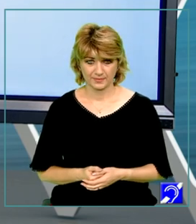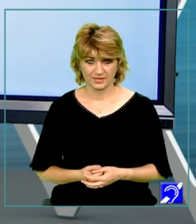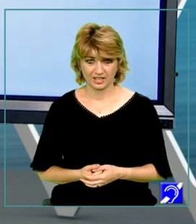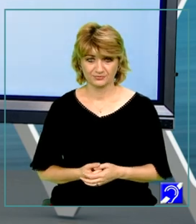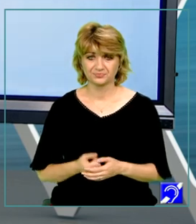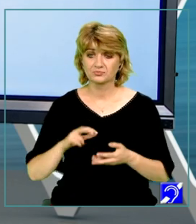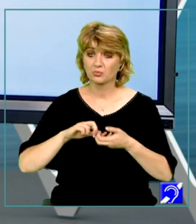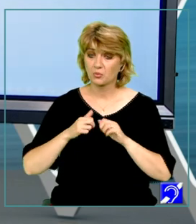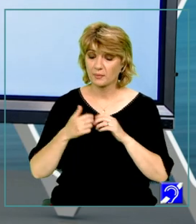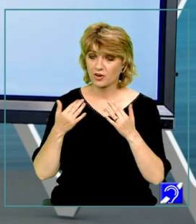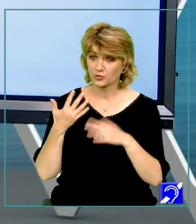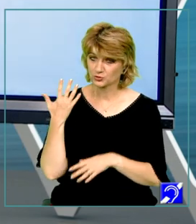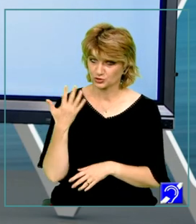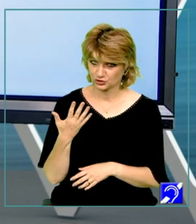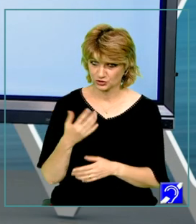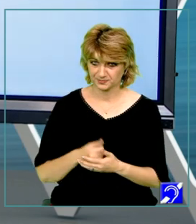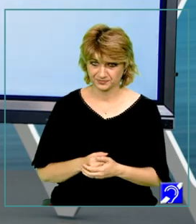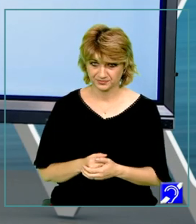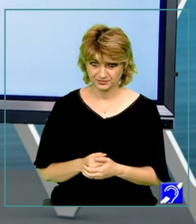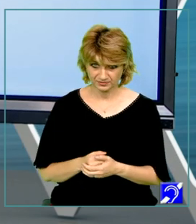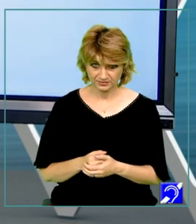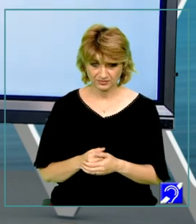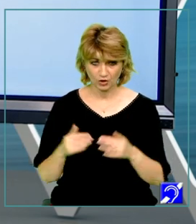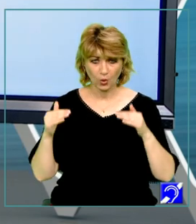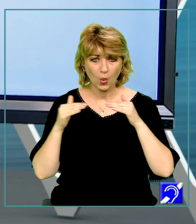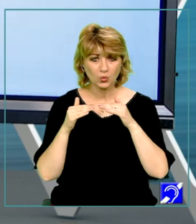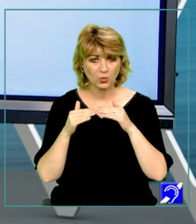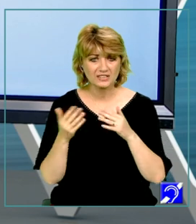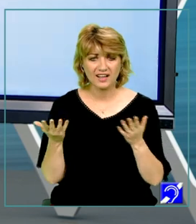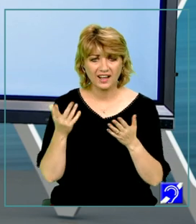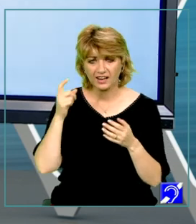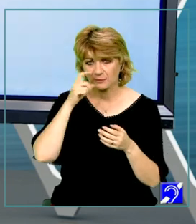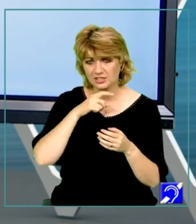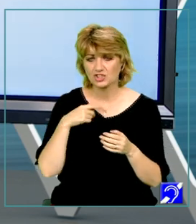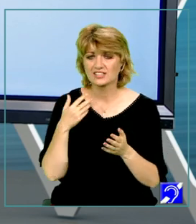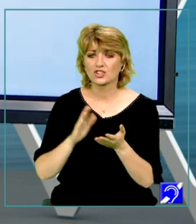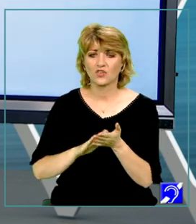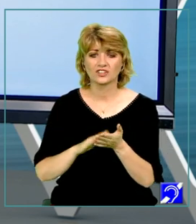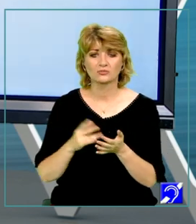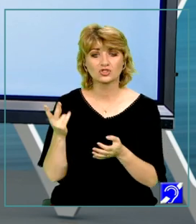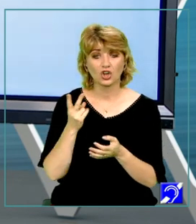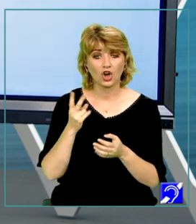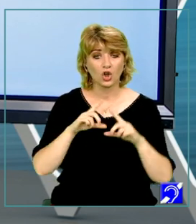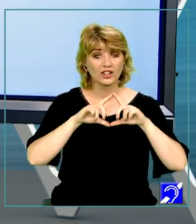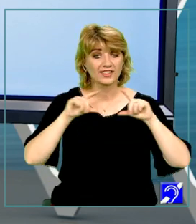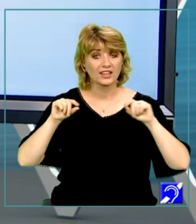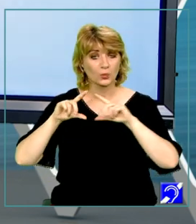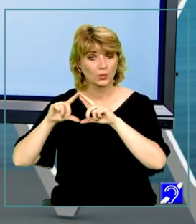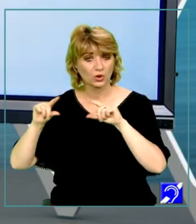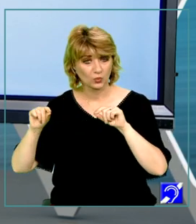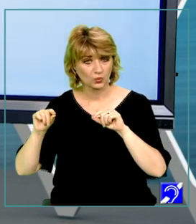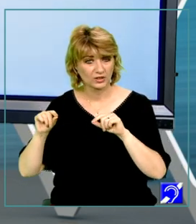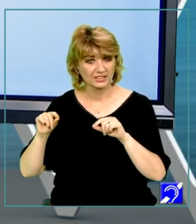Problema numărul 5. Congruența care lipsește ca să dovedim că cele două triunghiuri